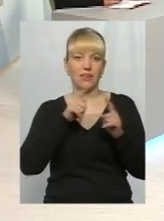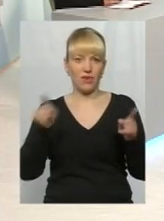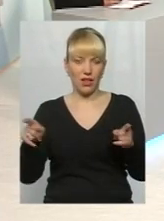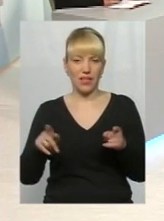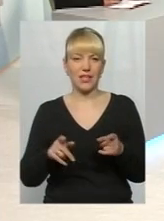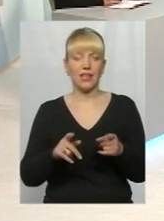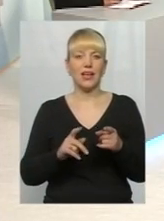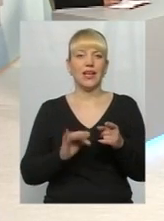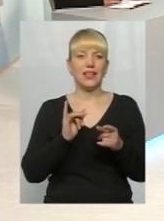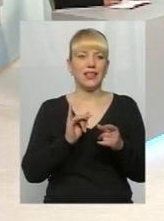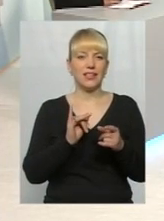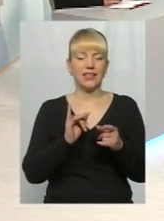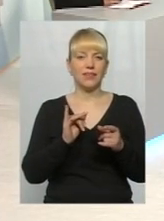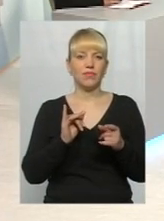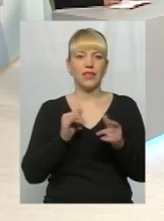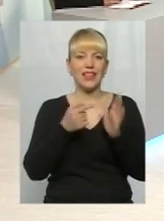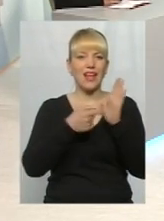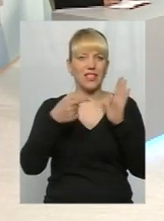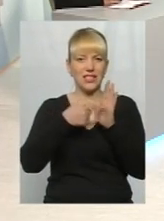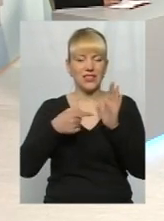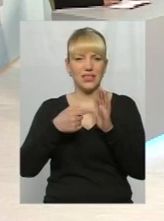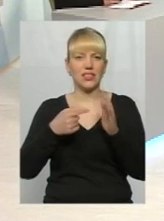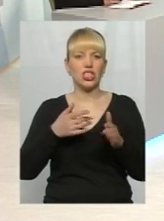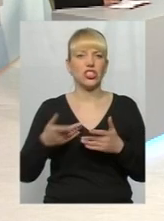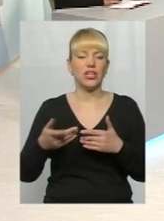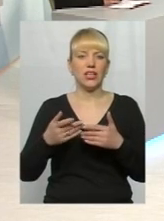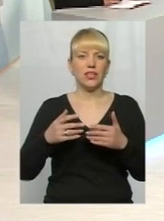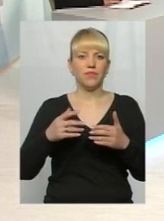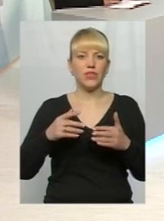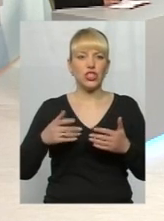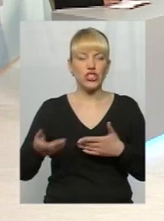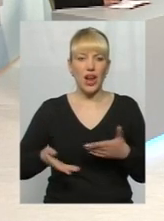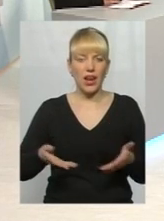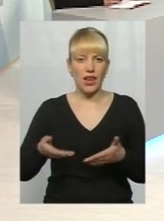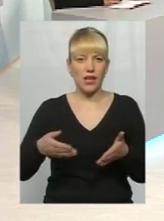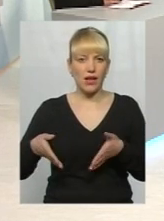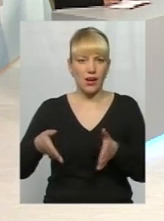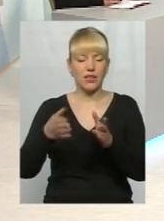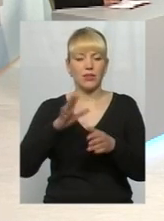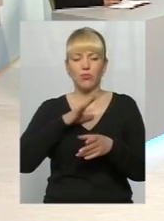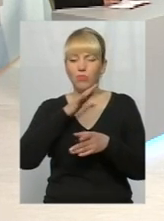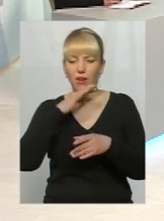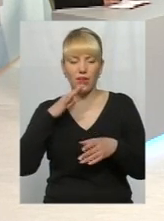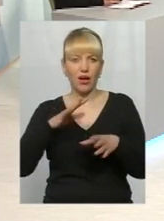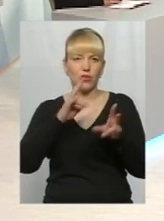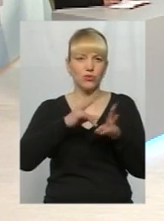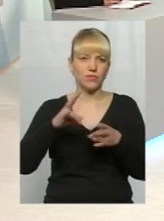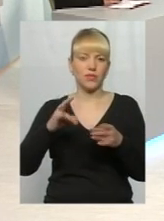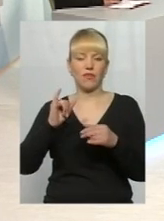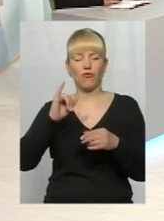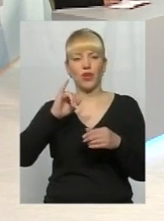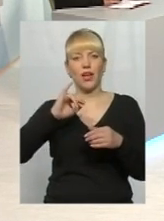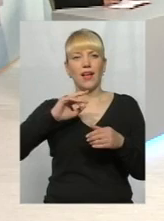тернистий шлях. І протягом цього шляху траплялися теж казуси як в економіці, так і в політиці.